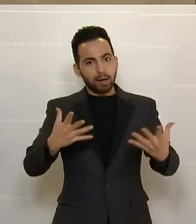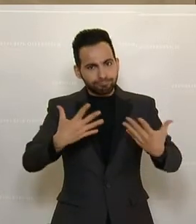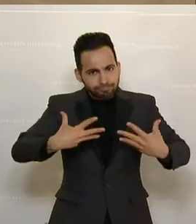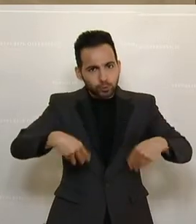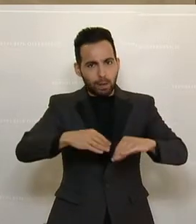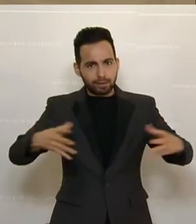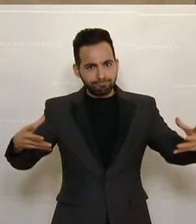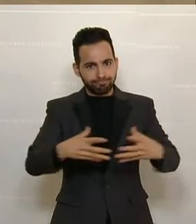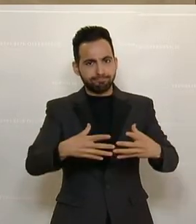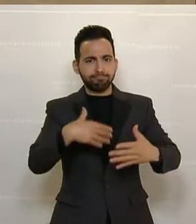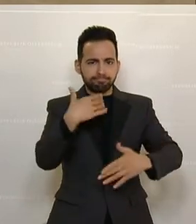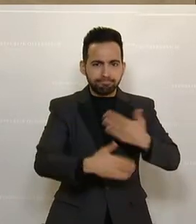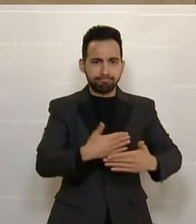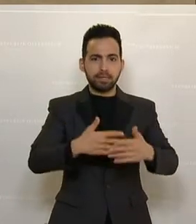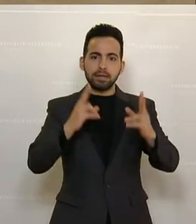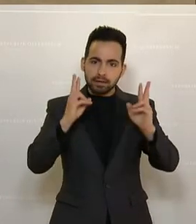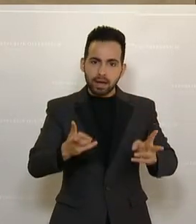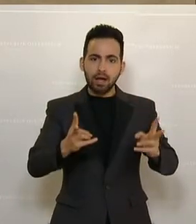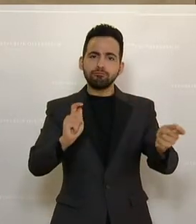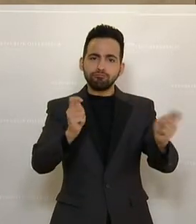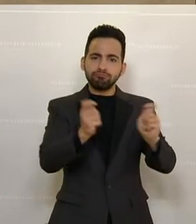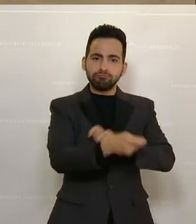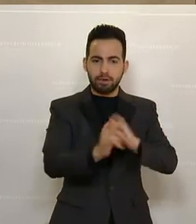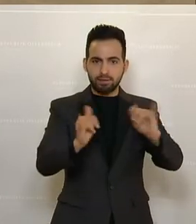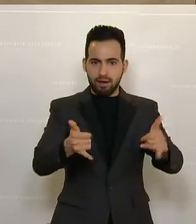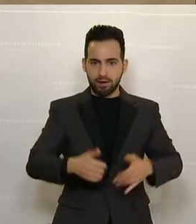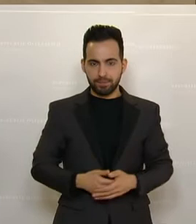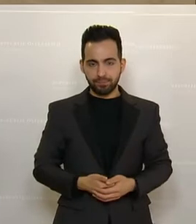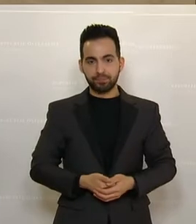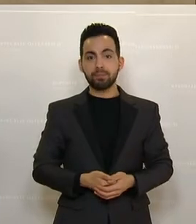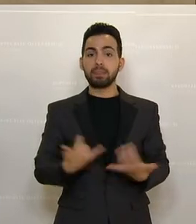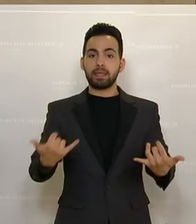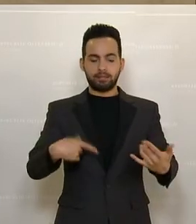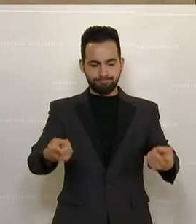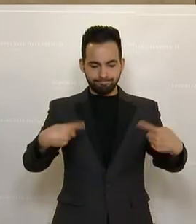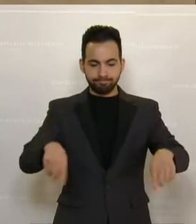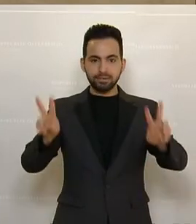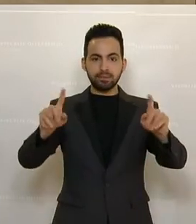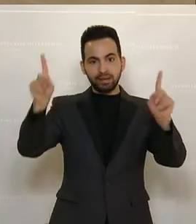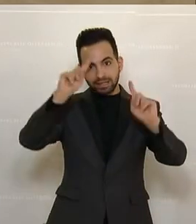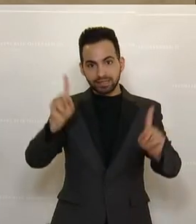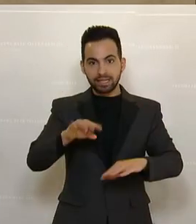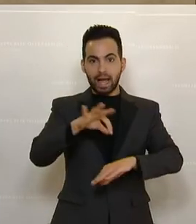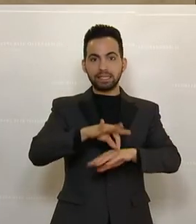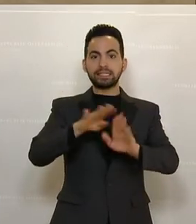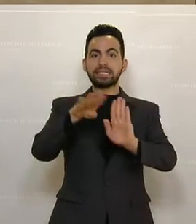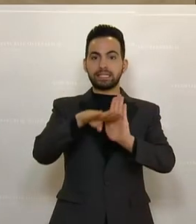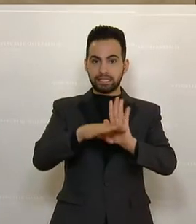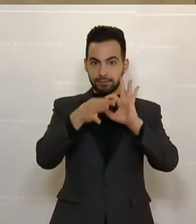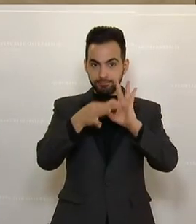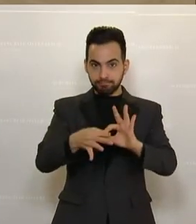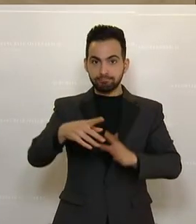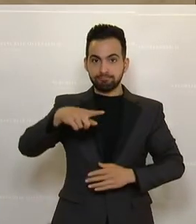Kräften kann man da einiges bewirken. Ich rede zum Tierärztegesetz.